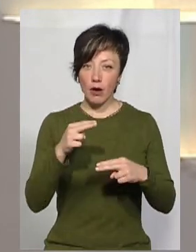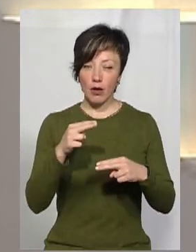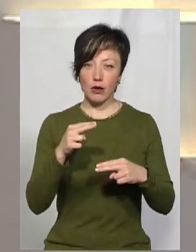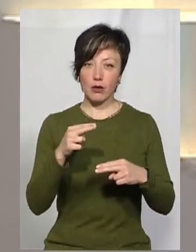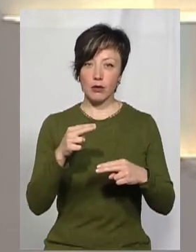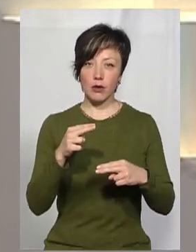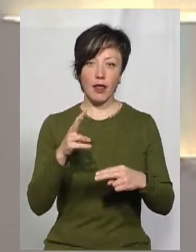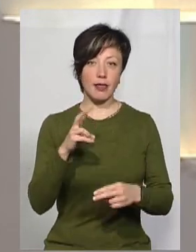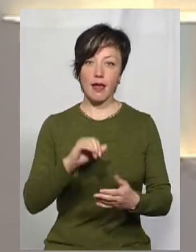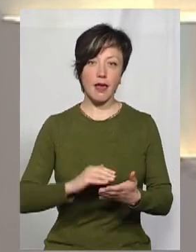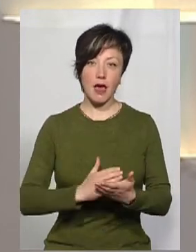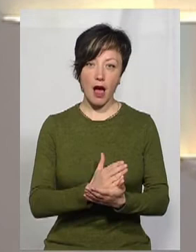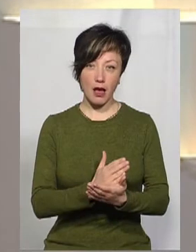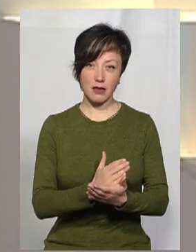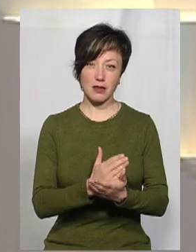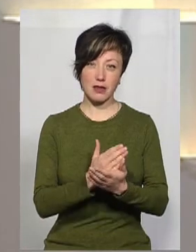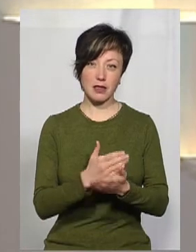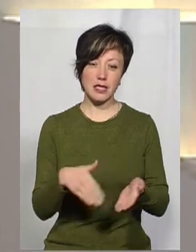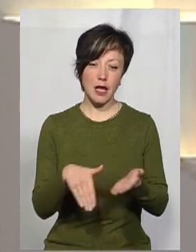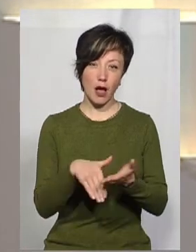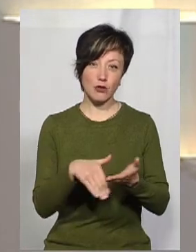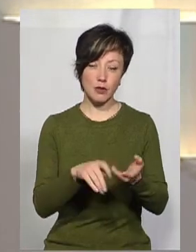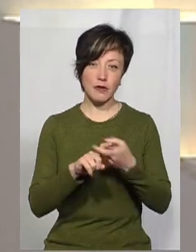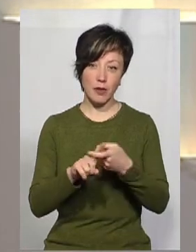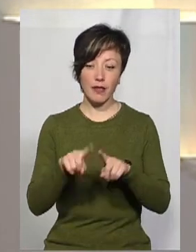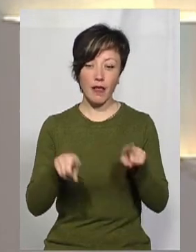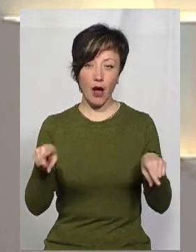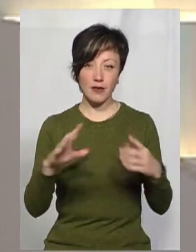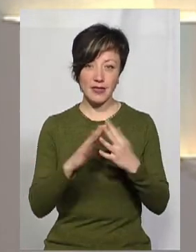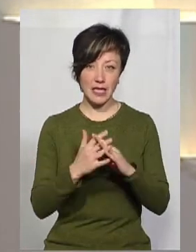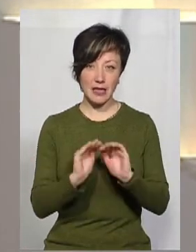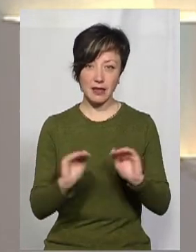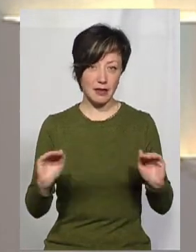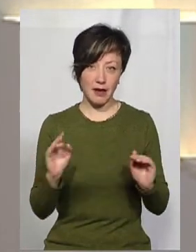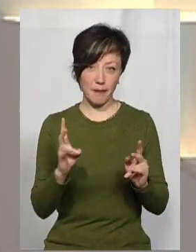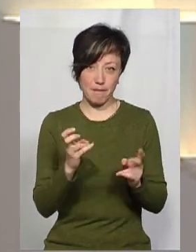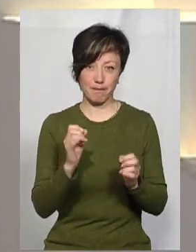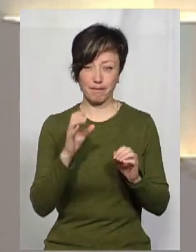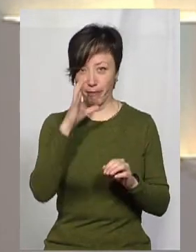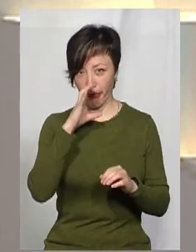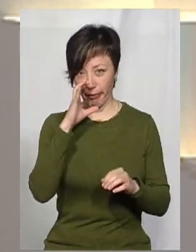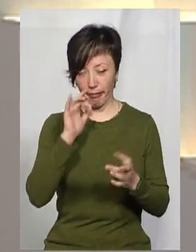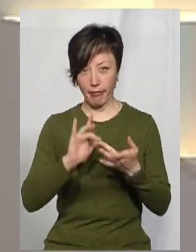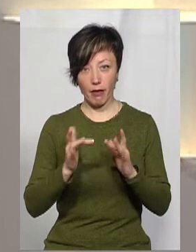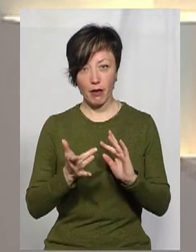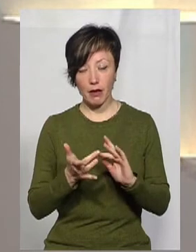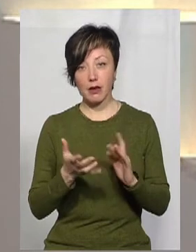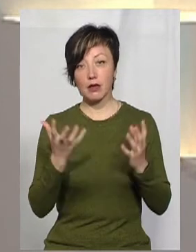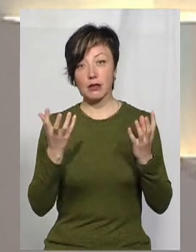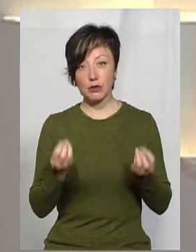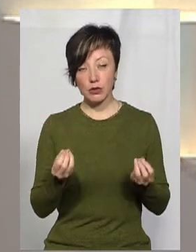неякісні засоби зв'язку, і подекуди у сільських дітей неякісний інтернет, він ще й